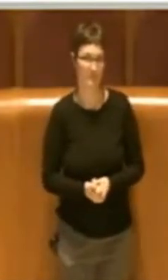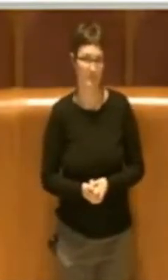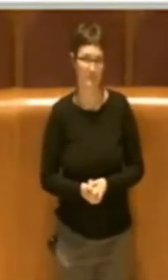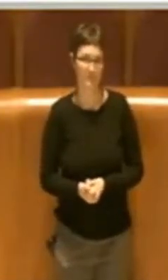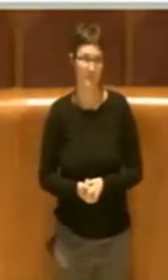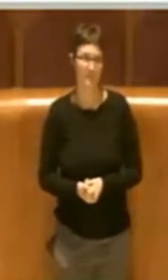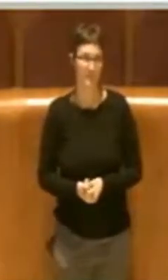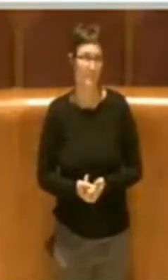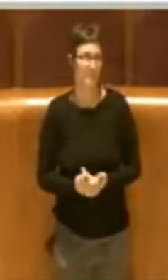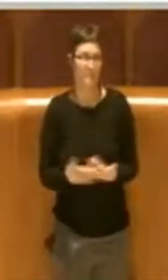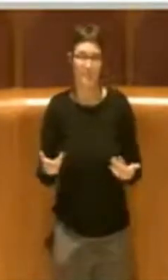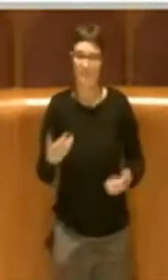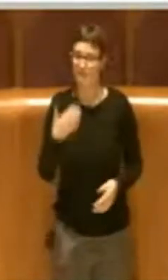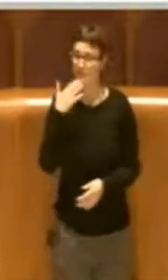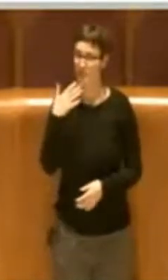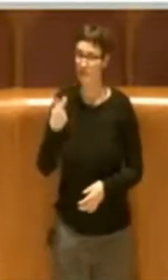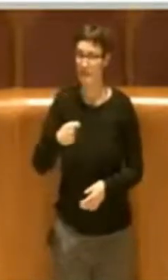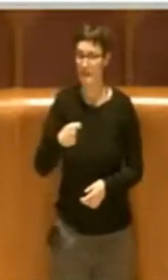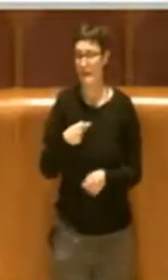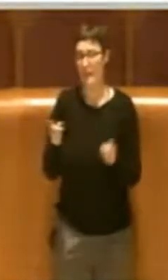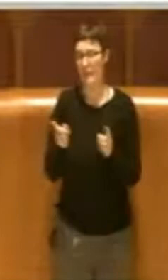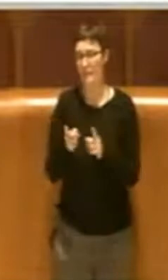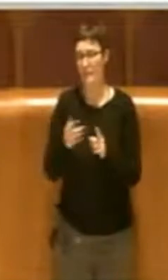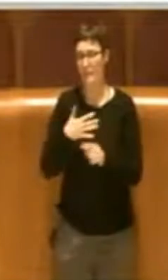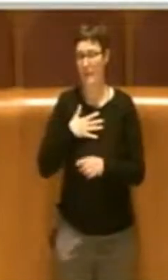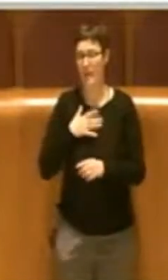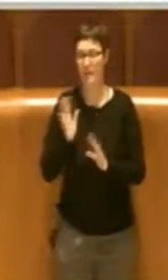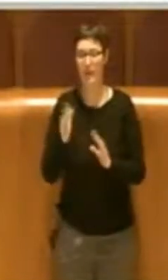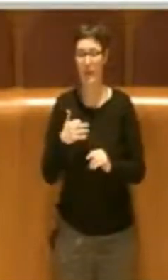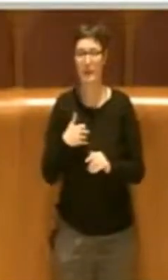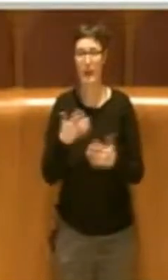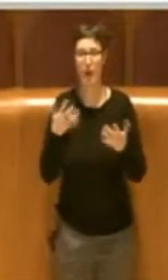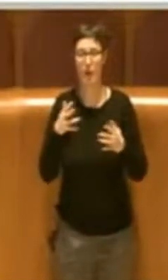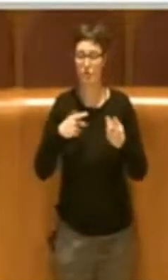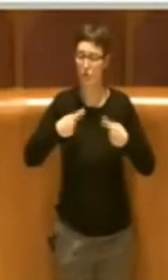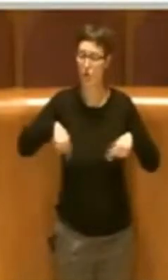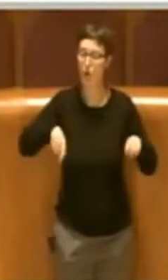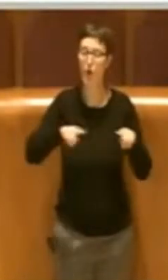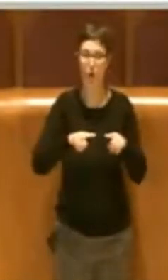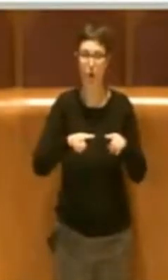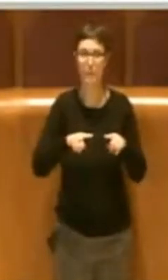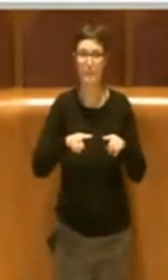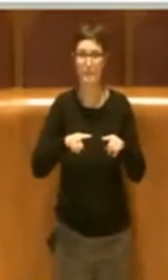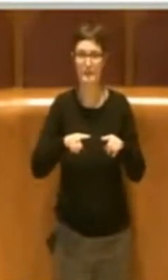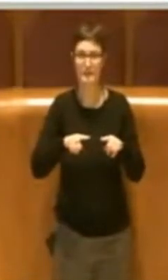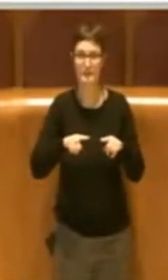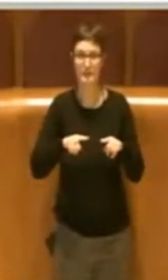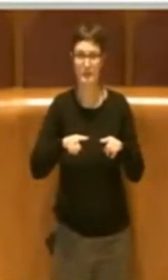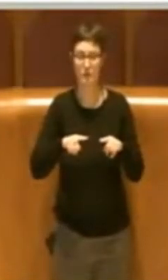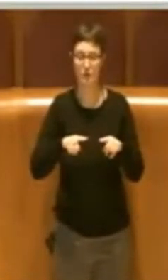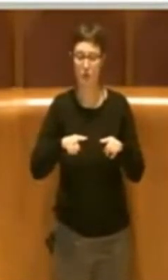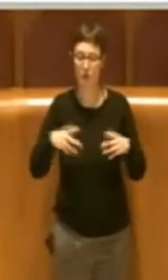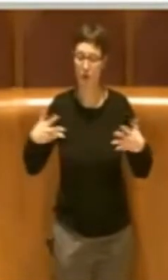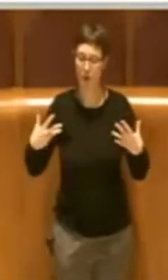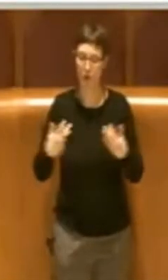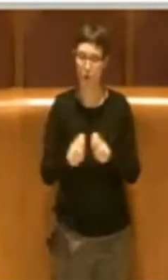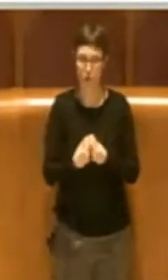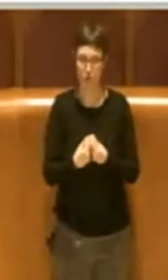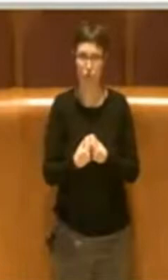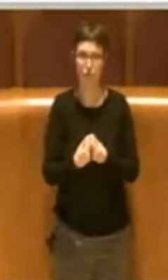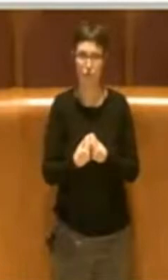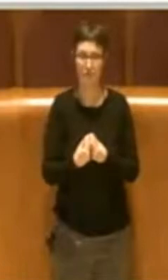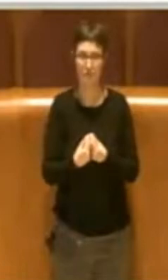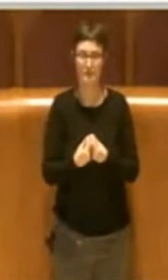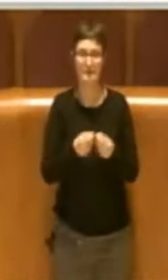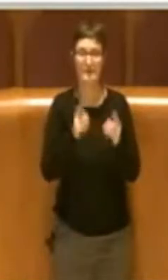Grazie Presidente. Brevemente, noi abbiamo fatto una commissione congiunta ambiente e